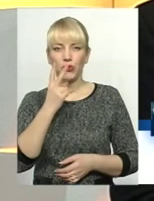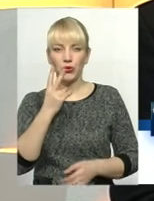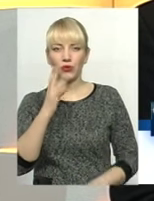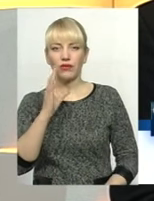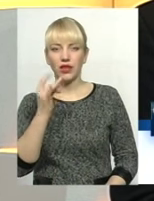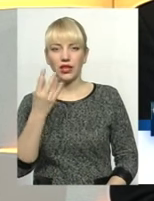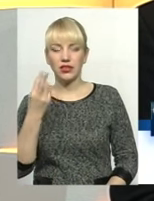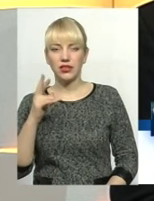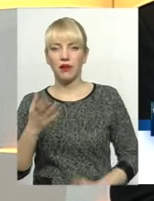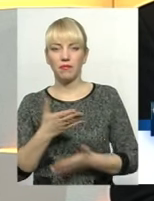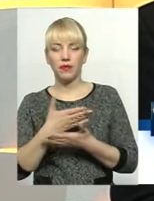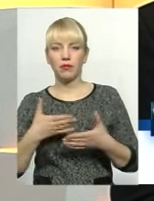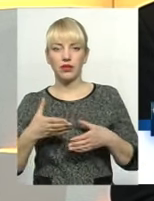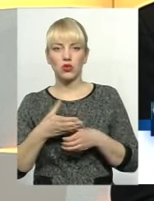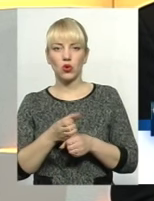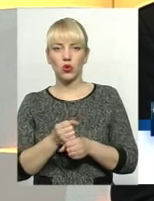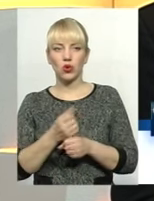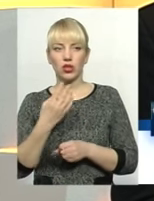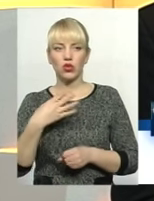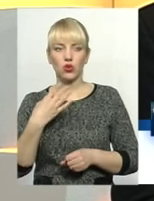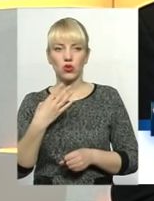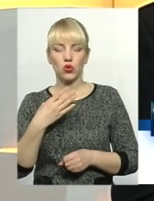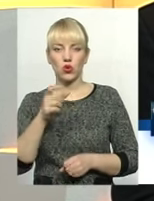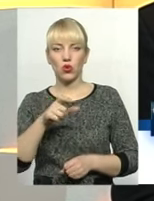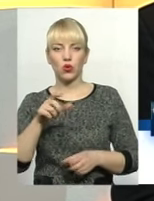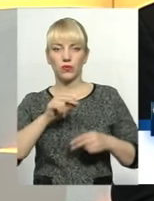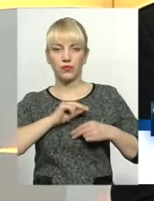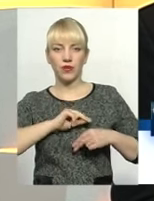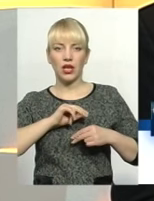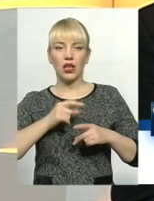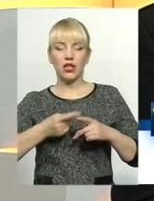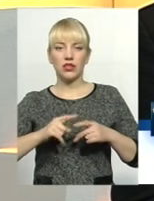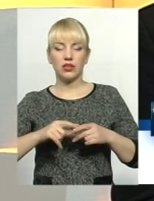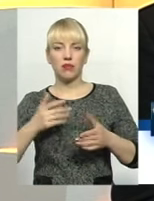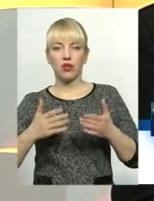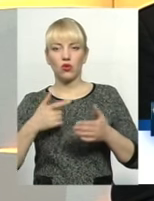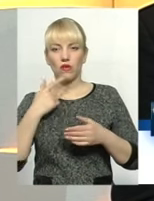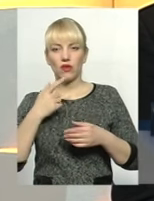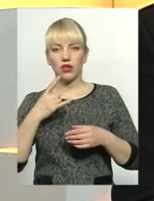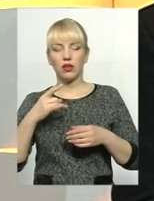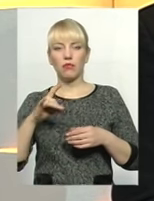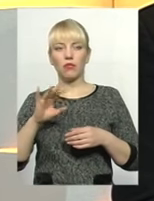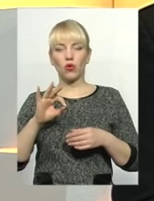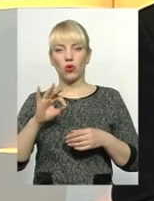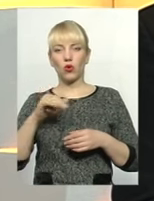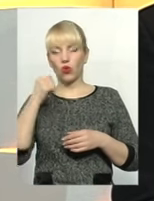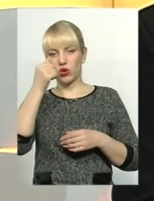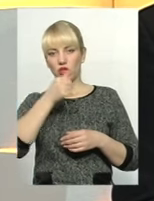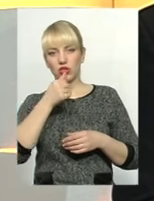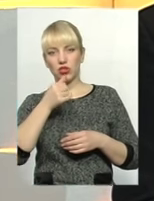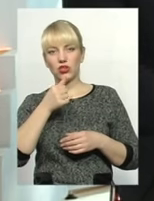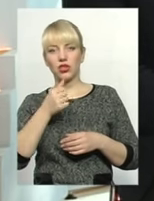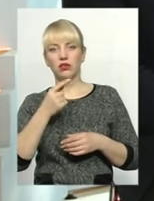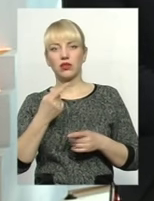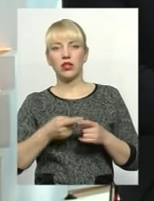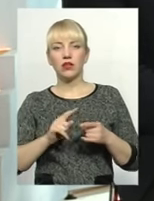ми скоротили 40 штатних одиниць. І цим самим, якщо брати річний фонд заробітної плати, ми зробили економію